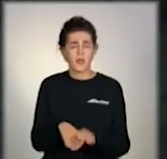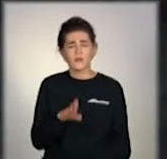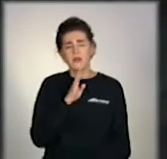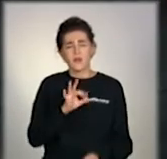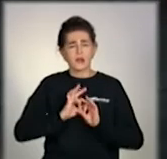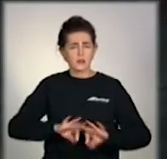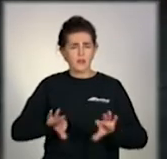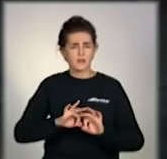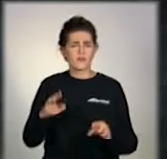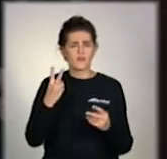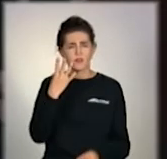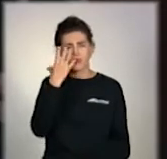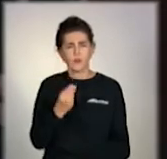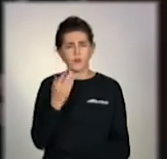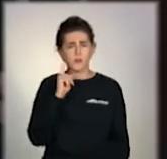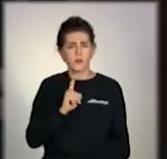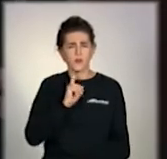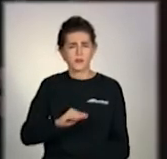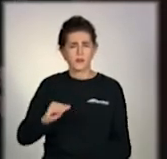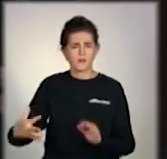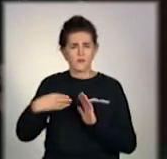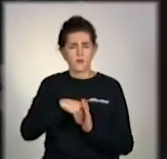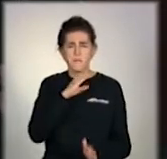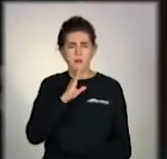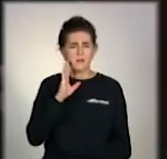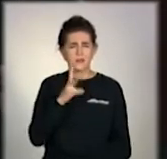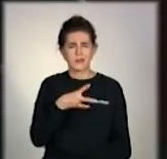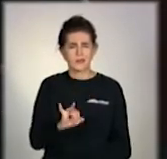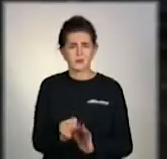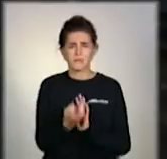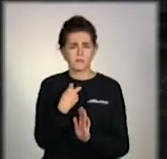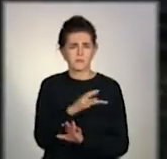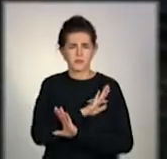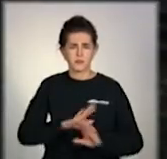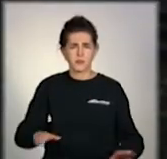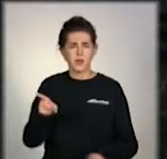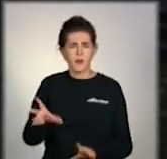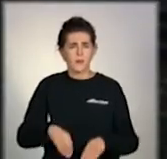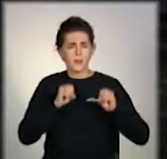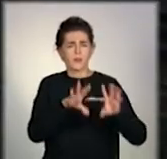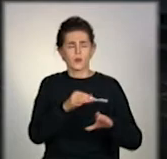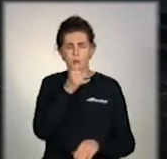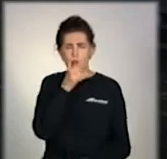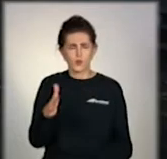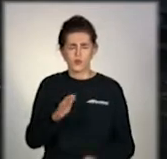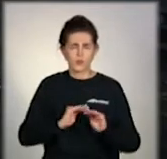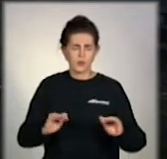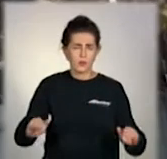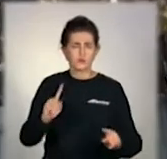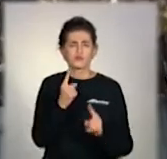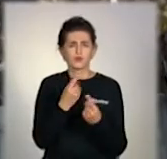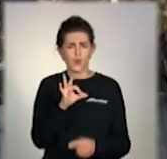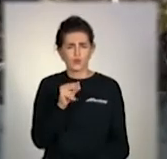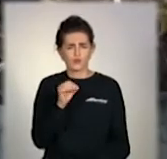Валерія розповідає, за два дні, поки діти живуть у неї, мати так і не з'явилася. Каже, віддавати їх поки і сама не збирається. Не хоче, аби